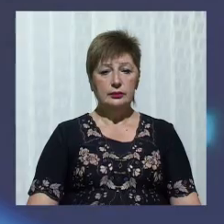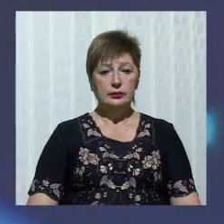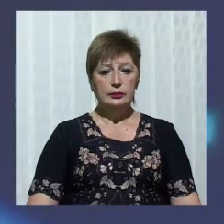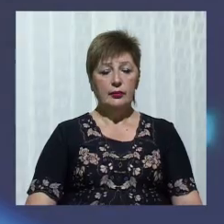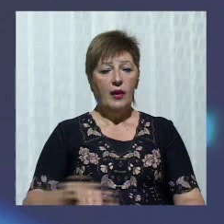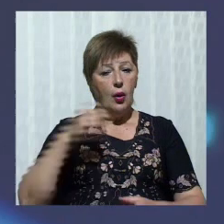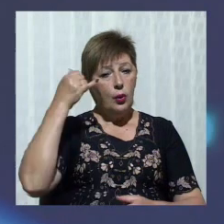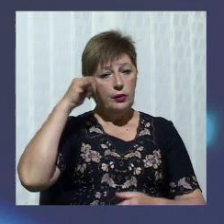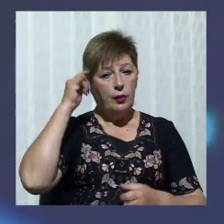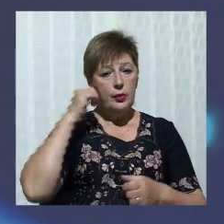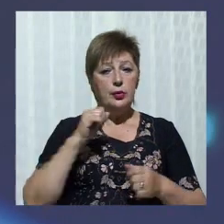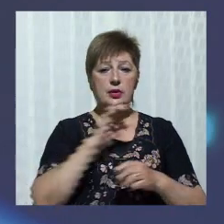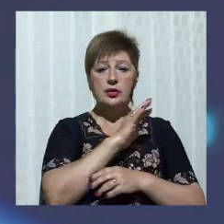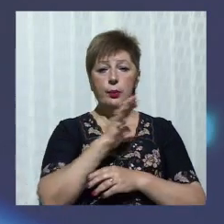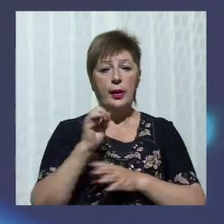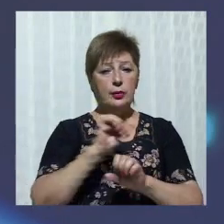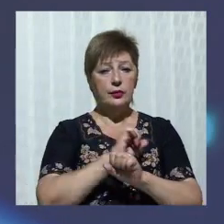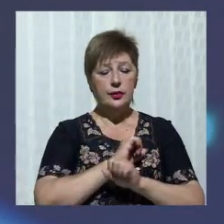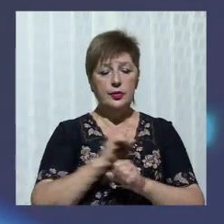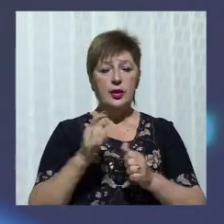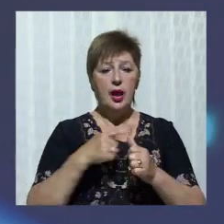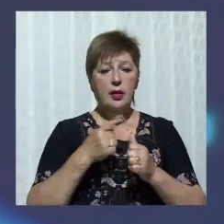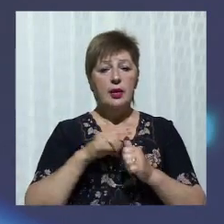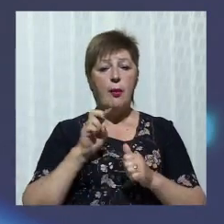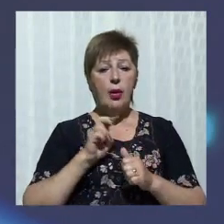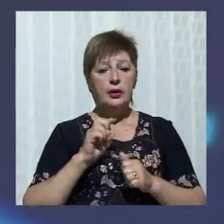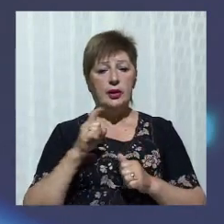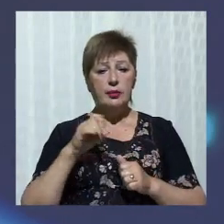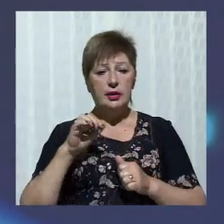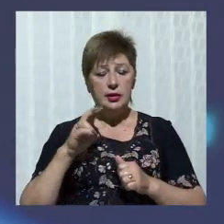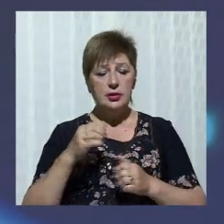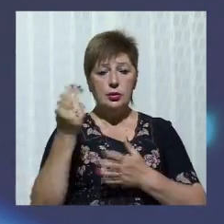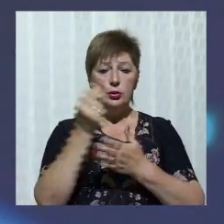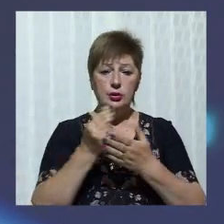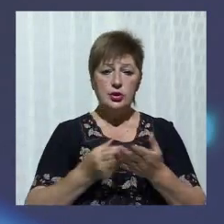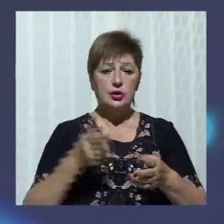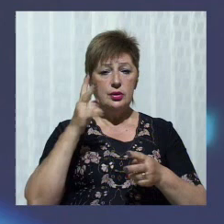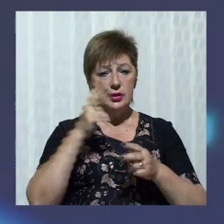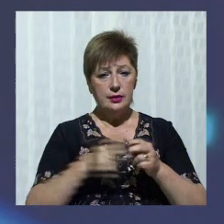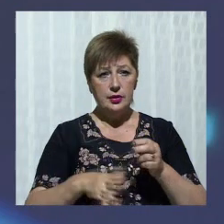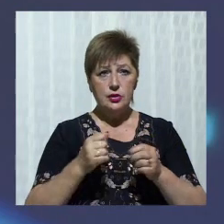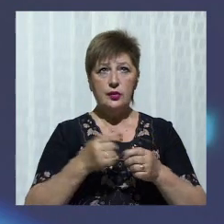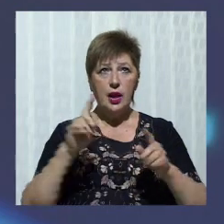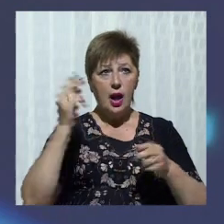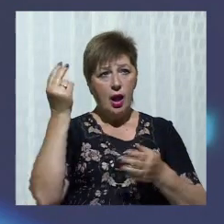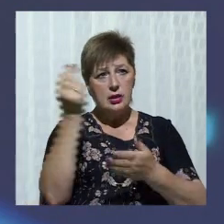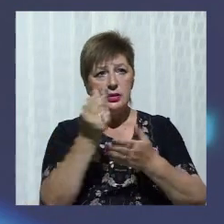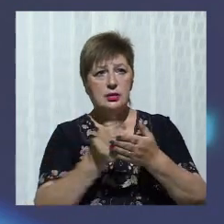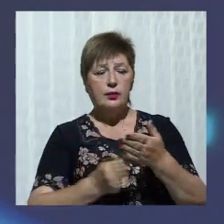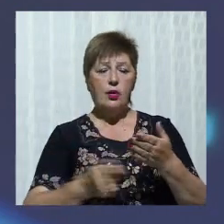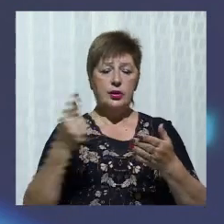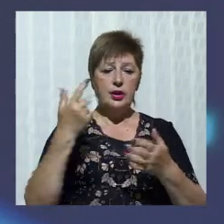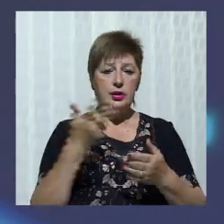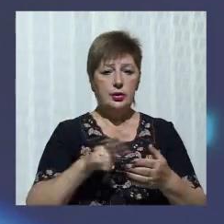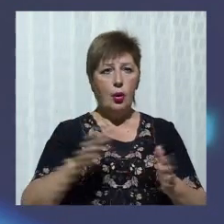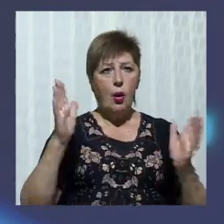У Кровому Розі, в парку відпочинку імені Богдана Хмельницького, художники завершують створення трьох муралів. Над зображеннями